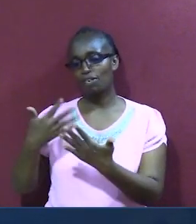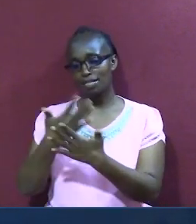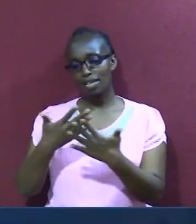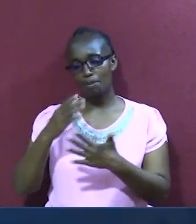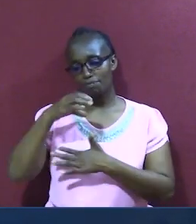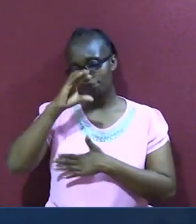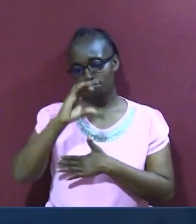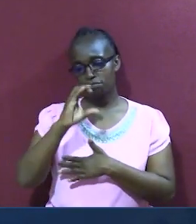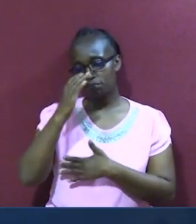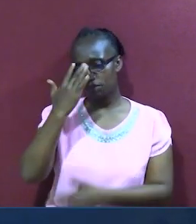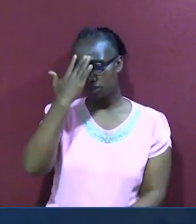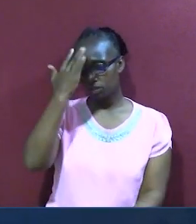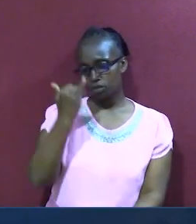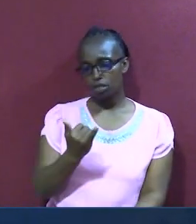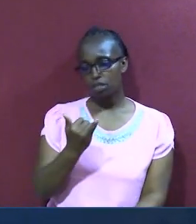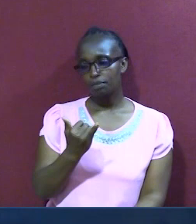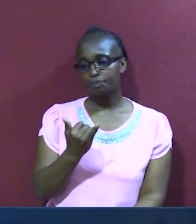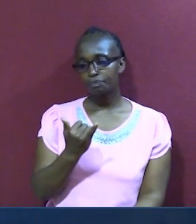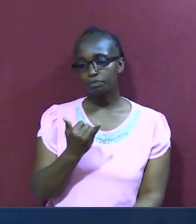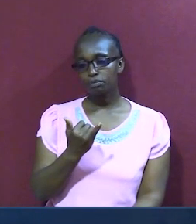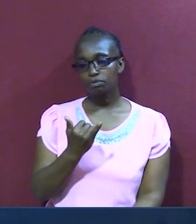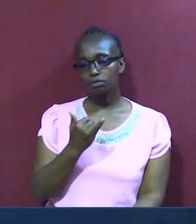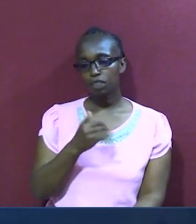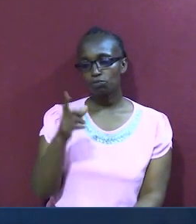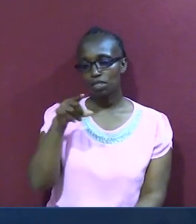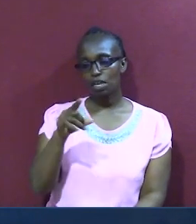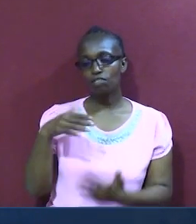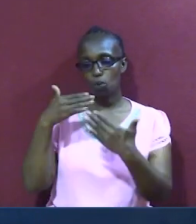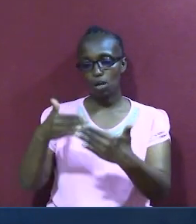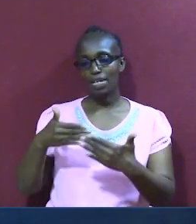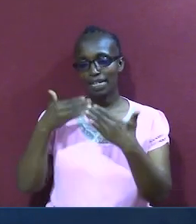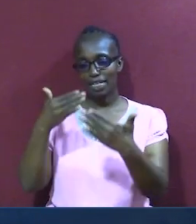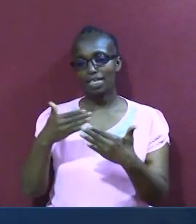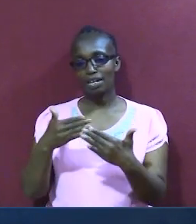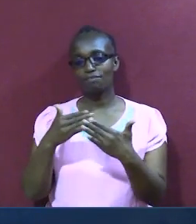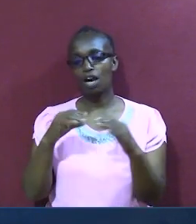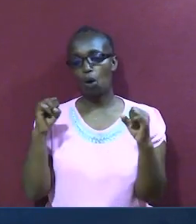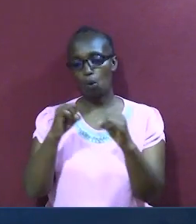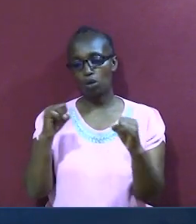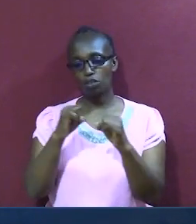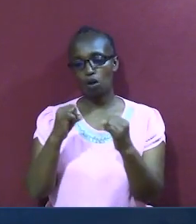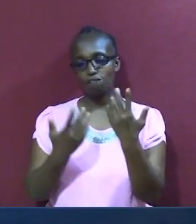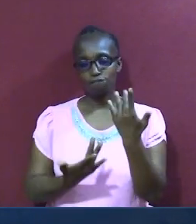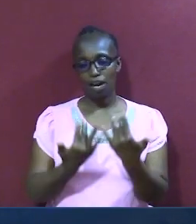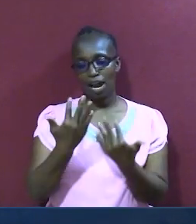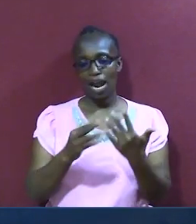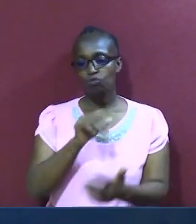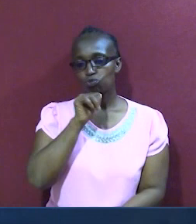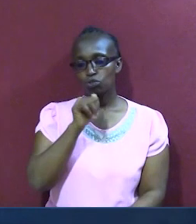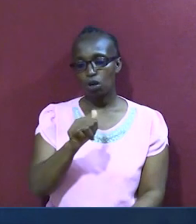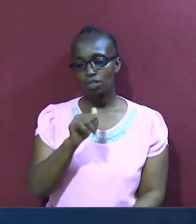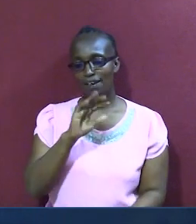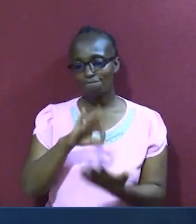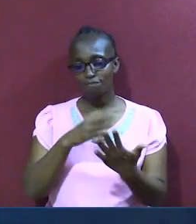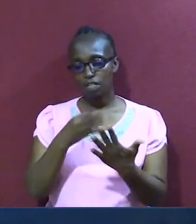utampalia makaa ya moto kichwani pake, usishindwe na umbaya, bali